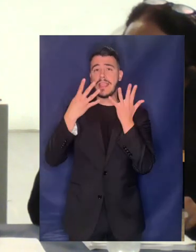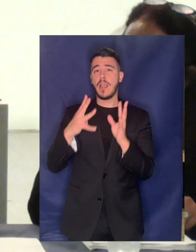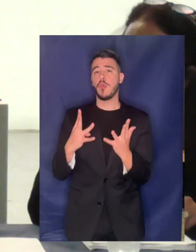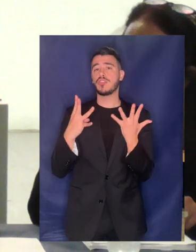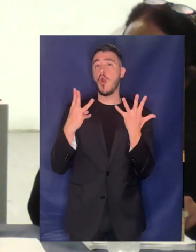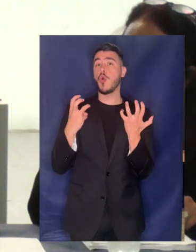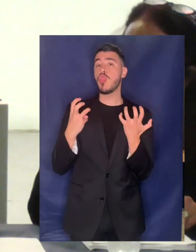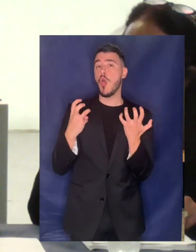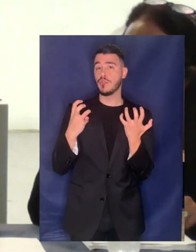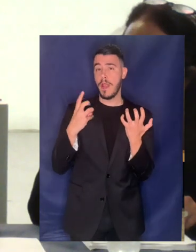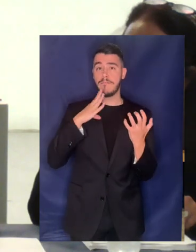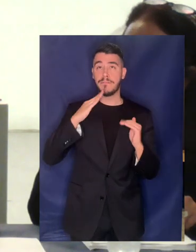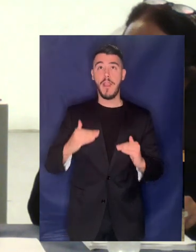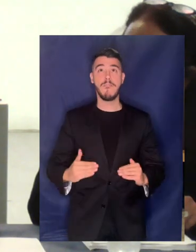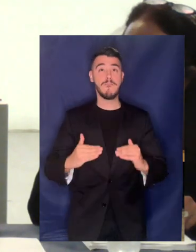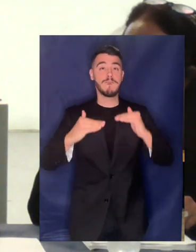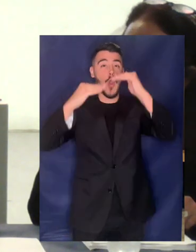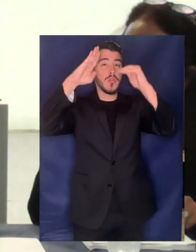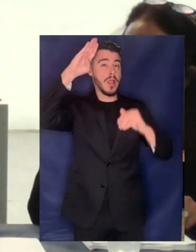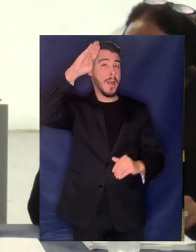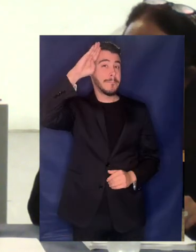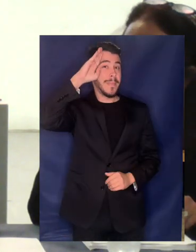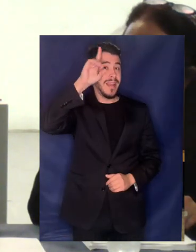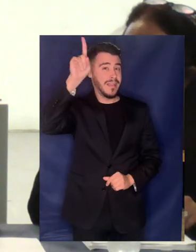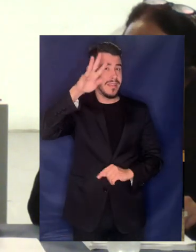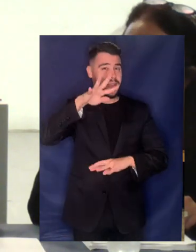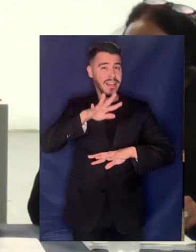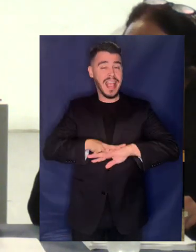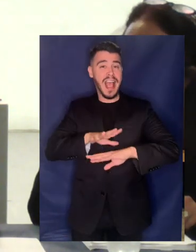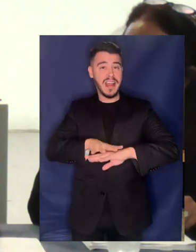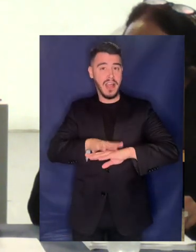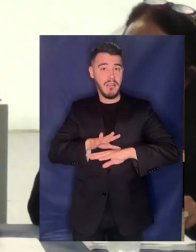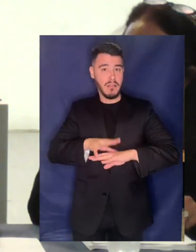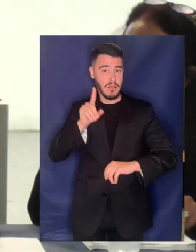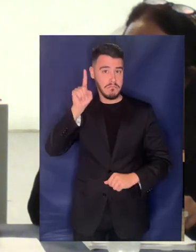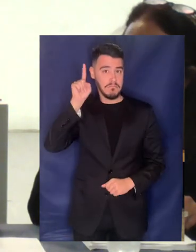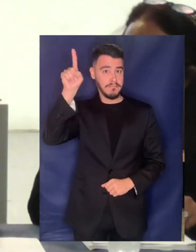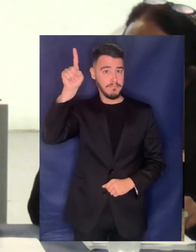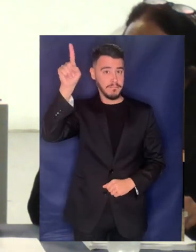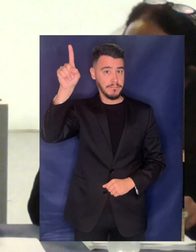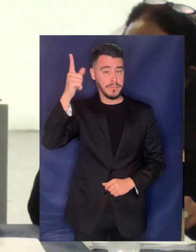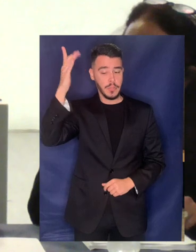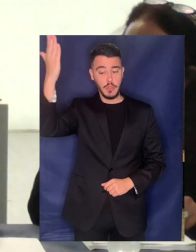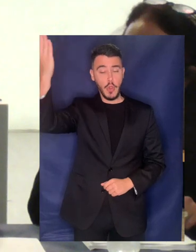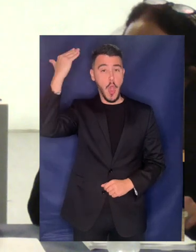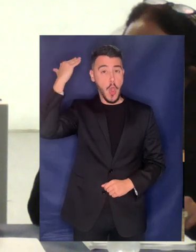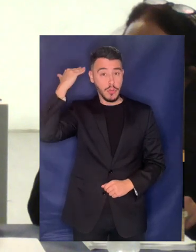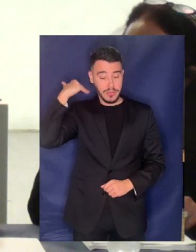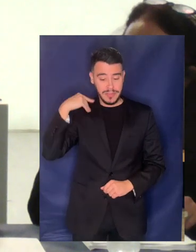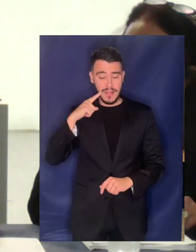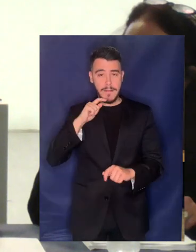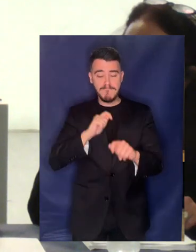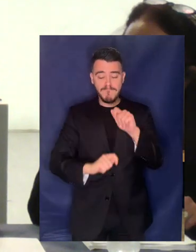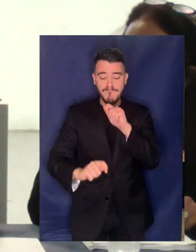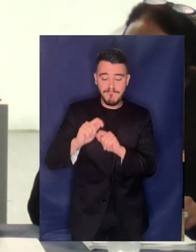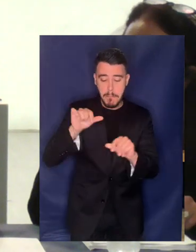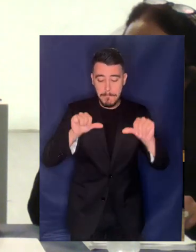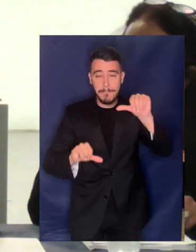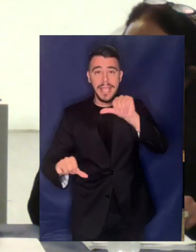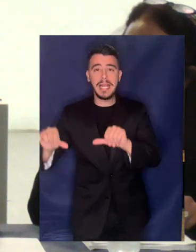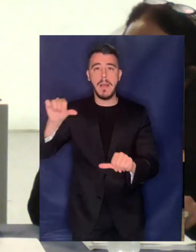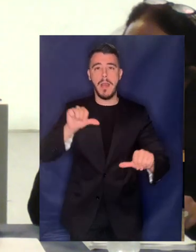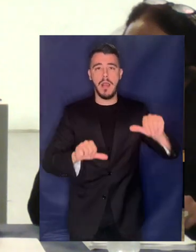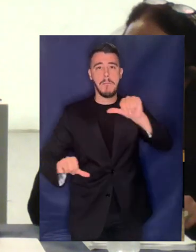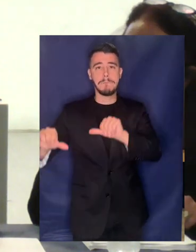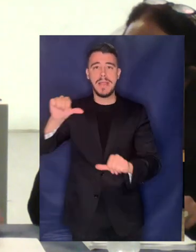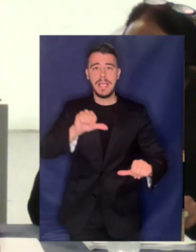Αμερική στις Ηνωμένες Πολιτείες στον Καναδά και στους πειραματικούς σωλήνες που χρησιμοποιούσαν ουσιαστικά για να κάνουν τις